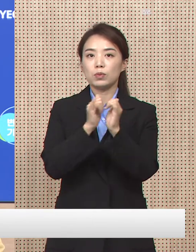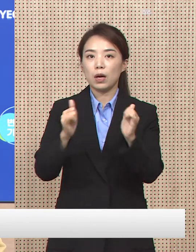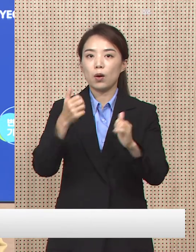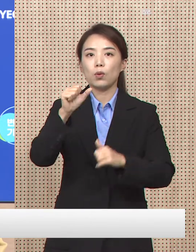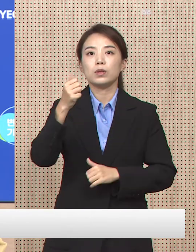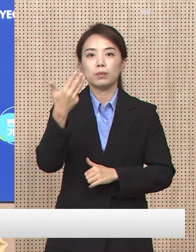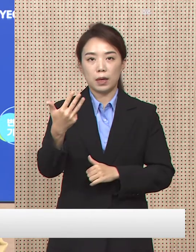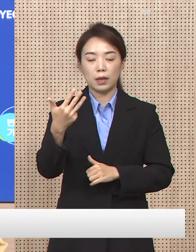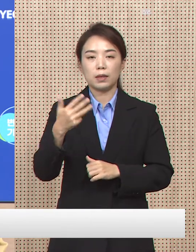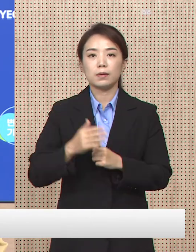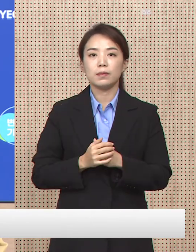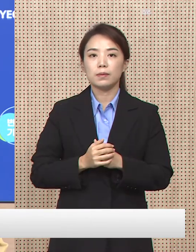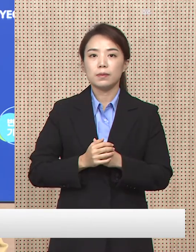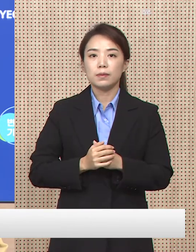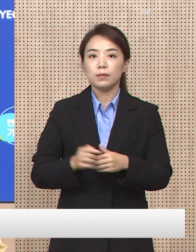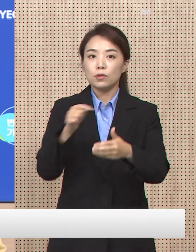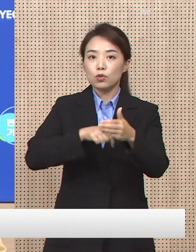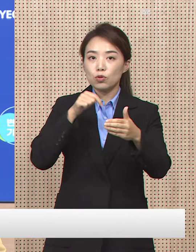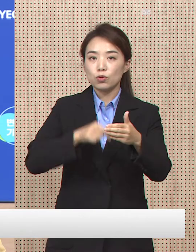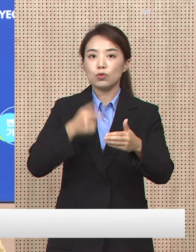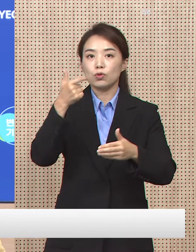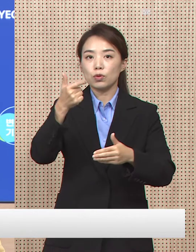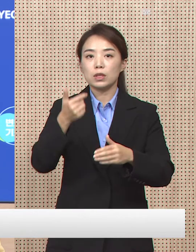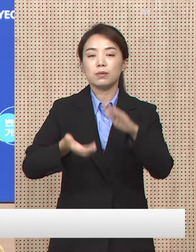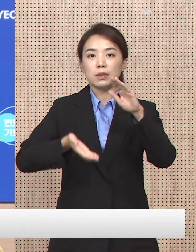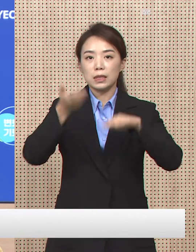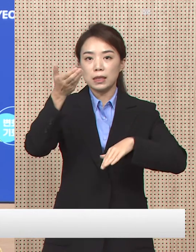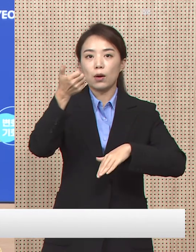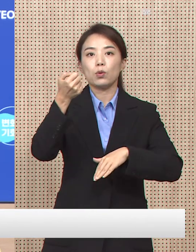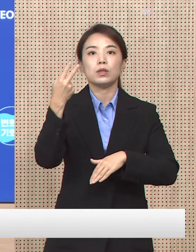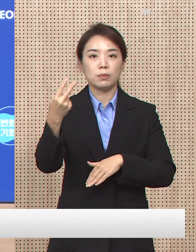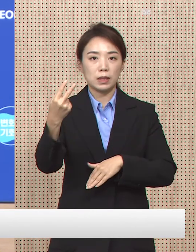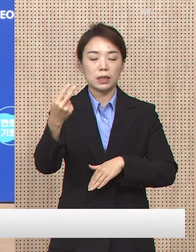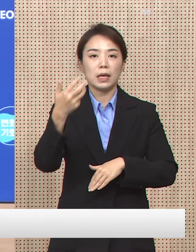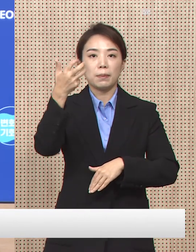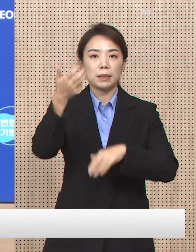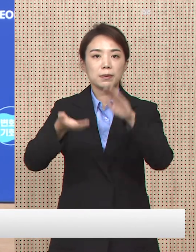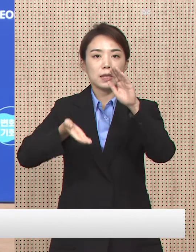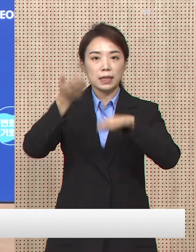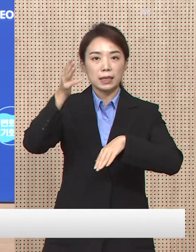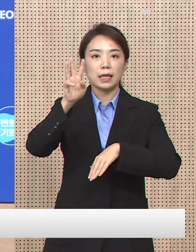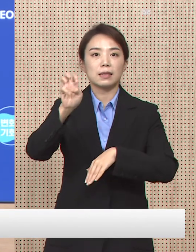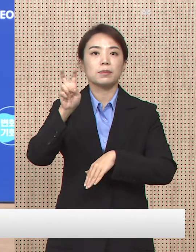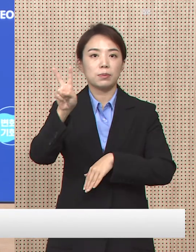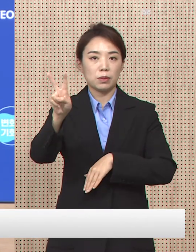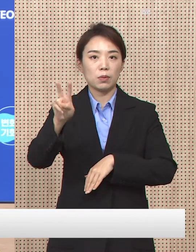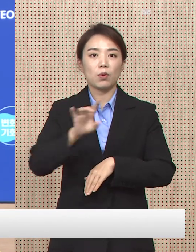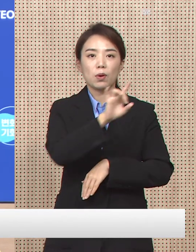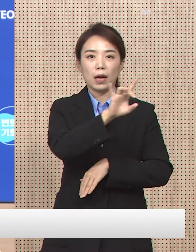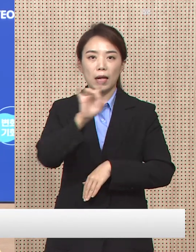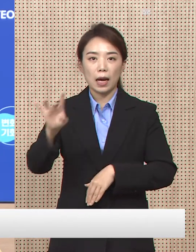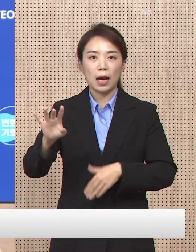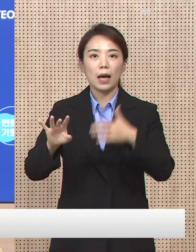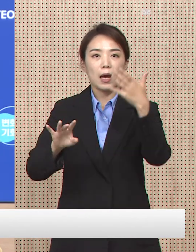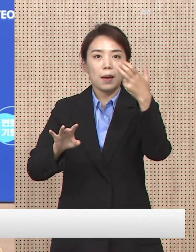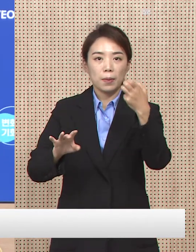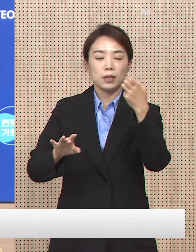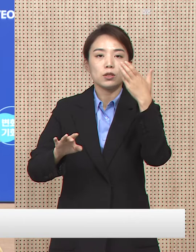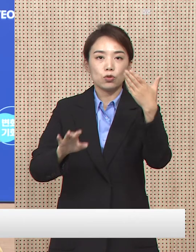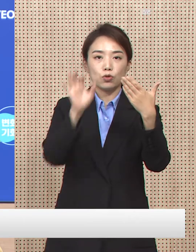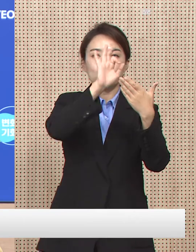58명입니다. 이 중 60세 이상은 52명, 80세 이상은 32명으로 각각 89%,